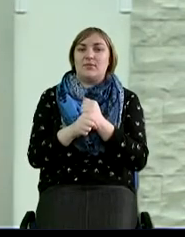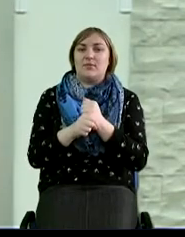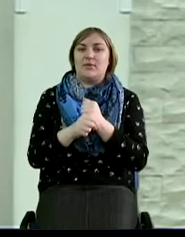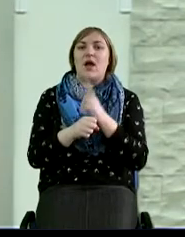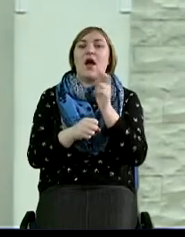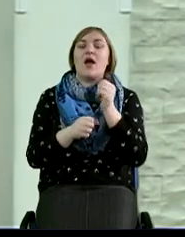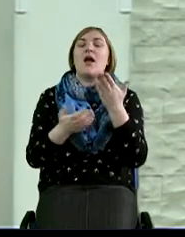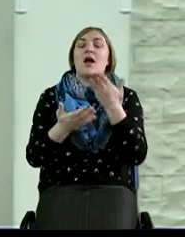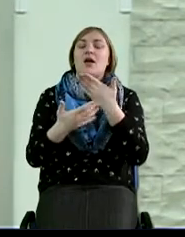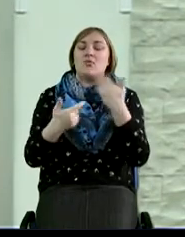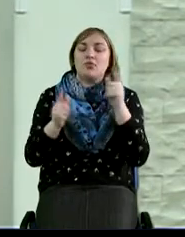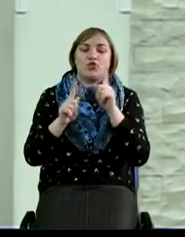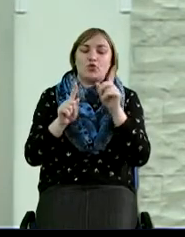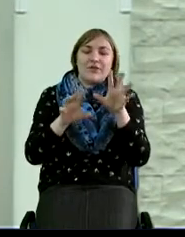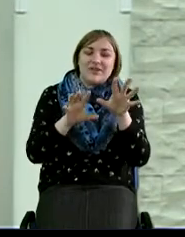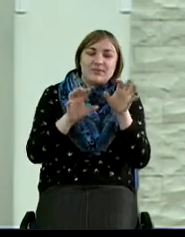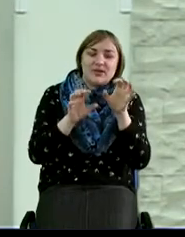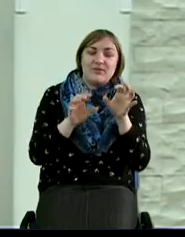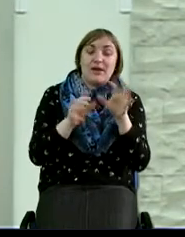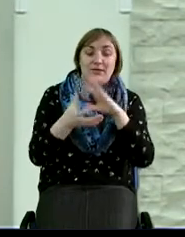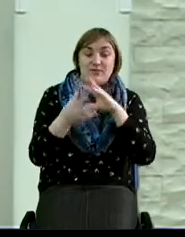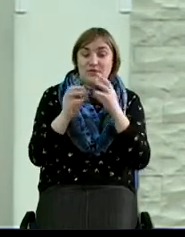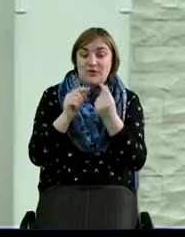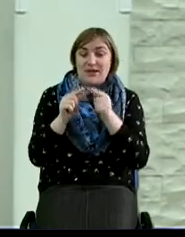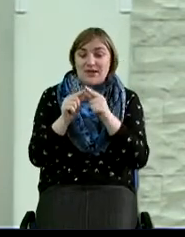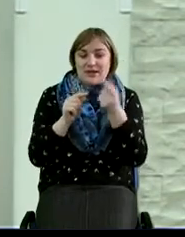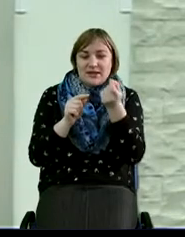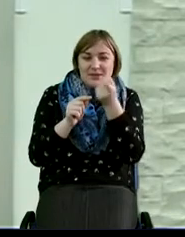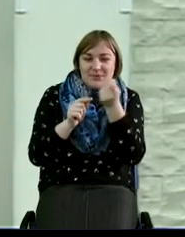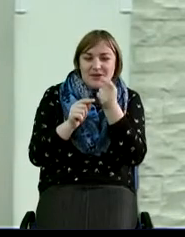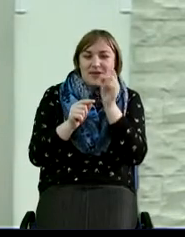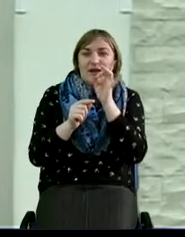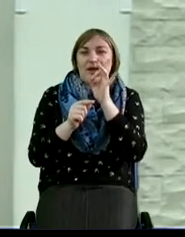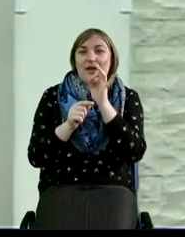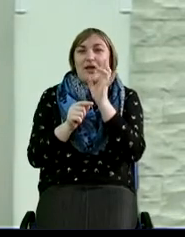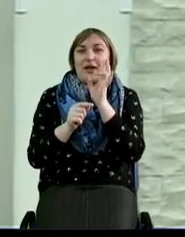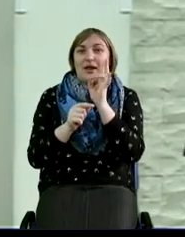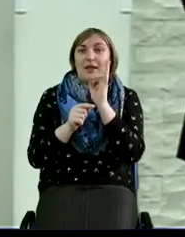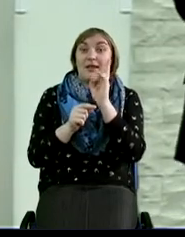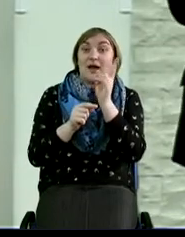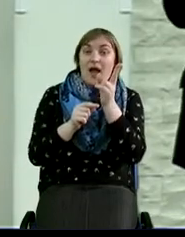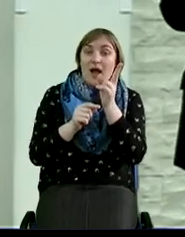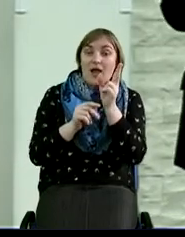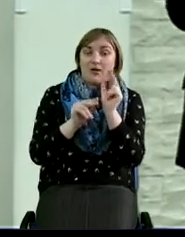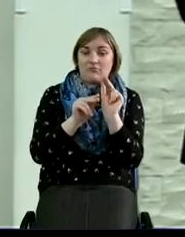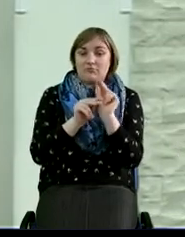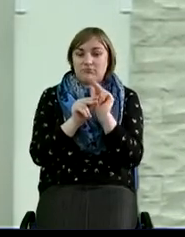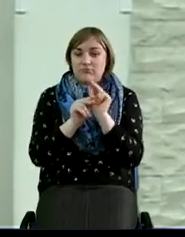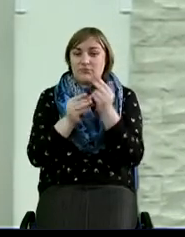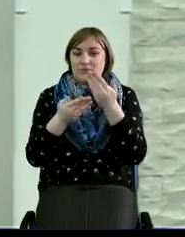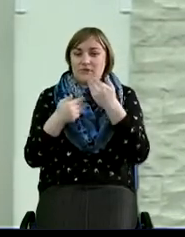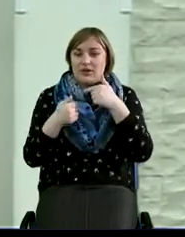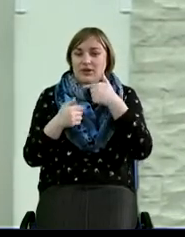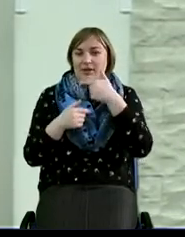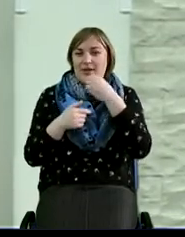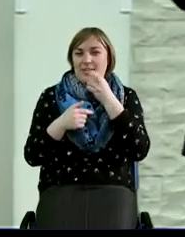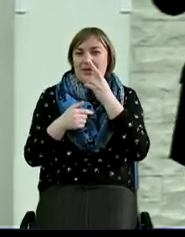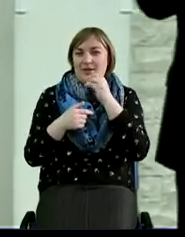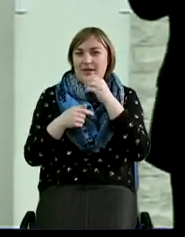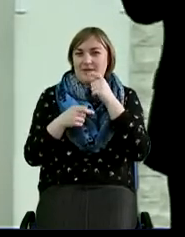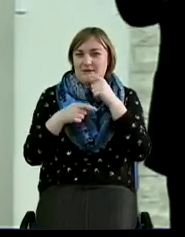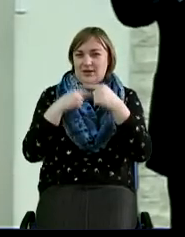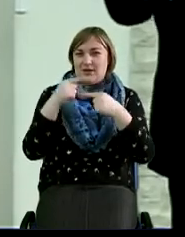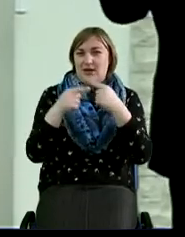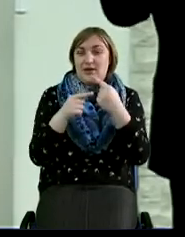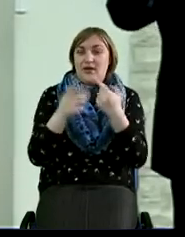воспринимаем. В результате вот эти какие-то микро-РНК не начинают модифицировать нашу генетику, и поэтому даже через